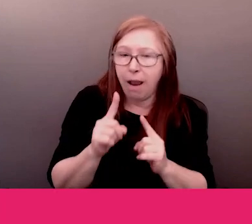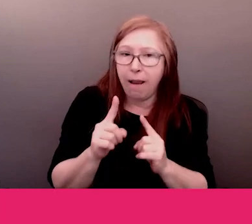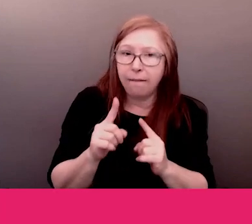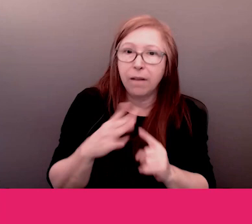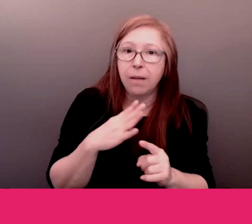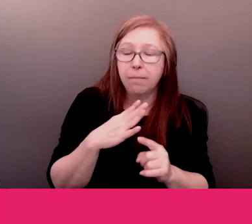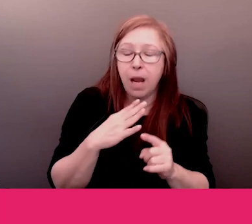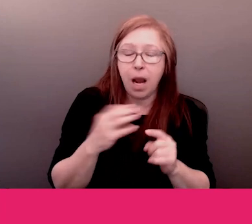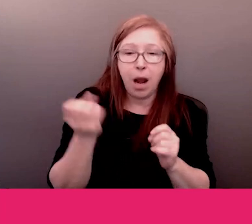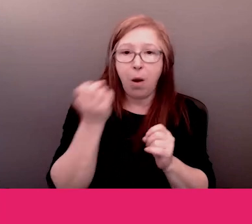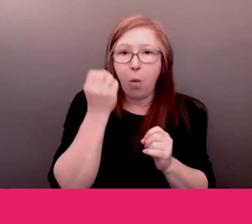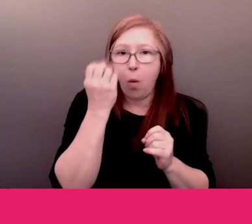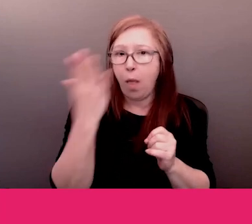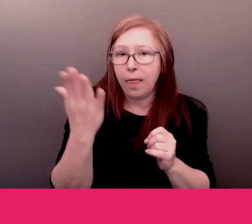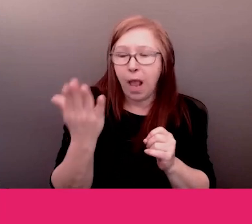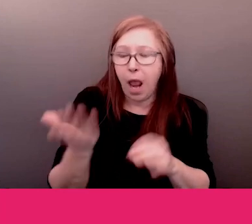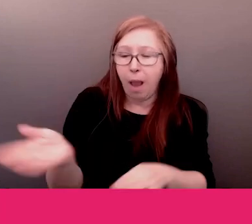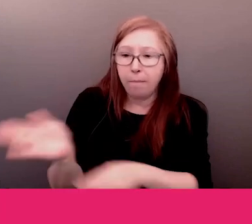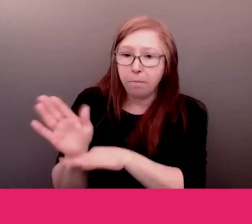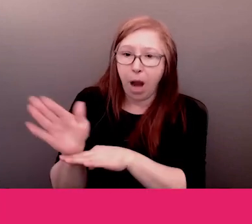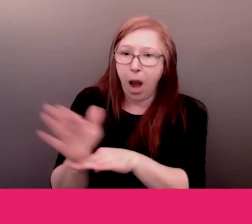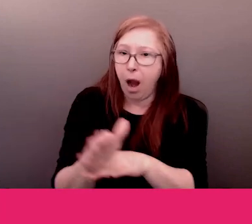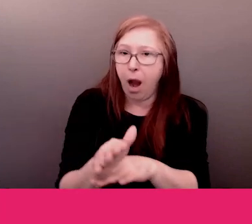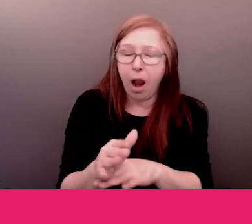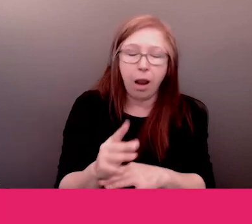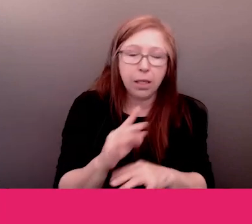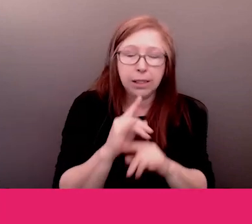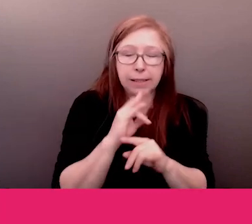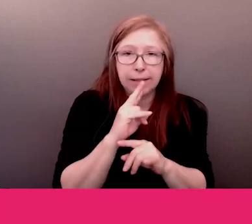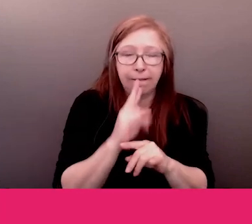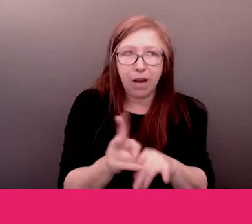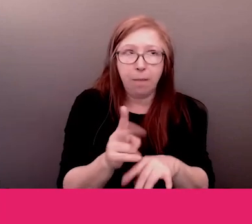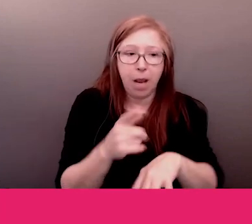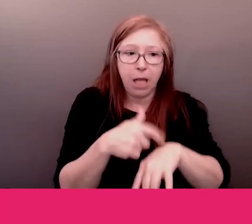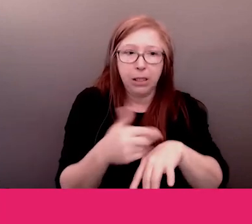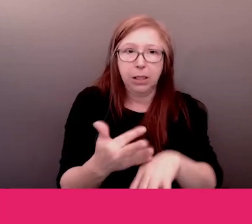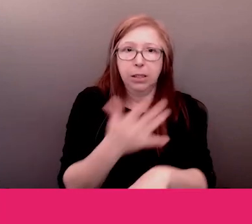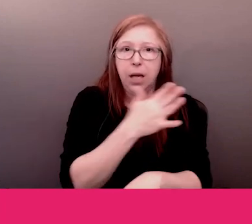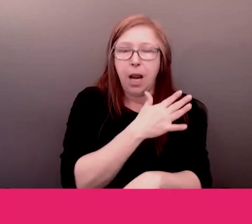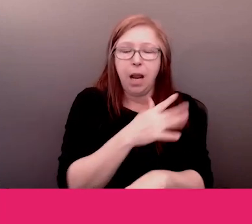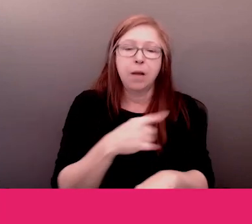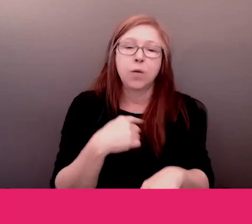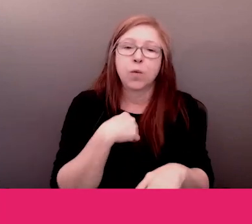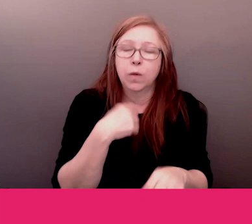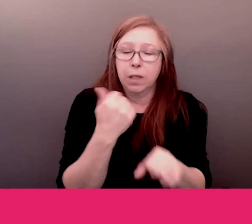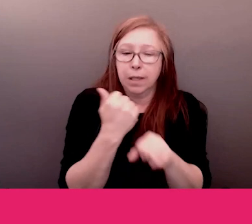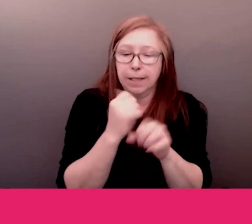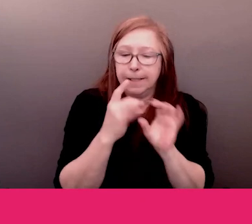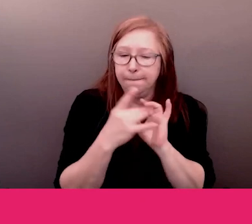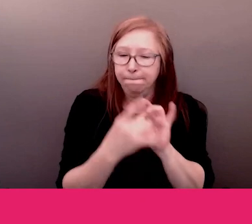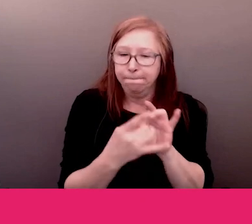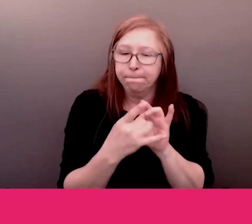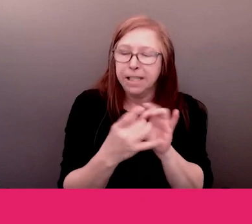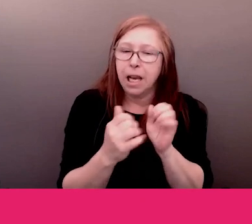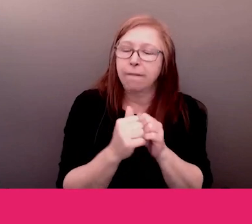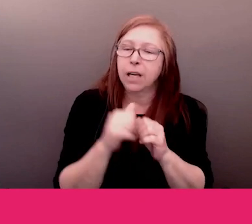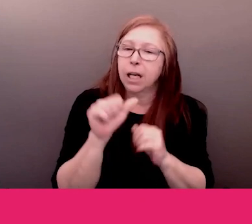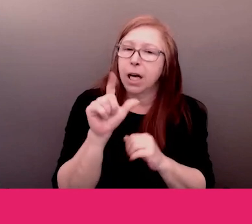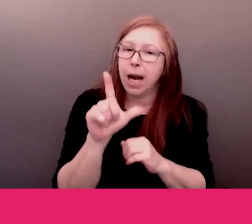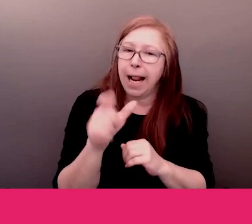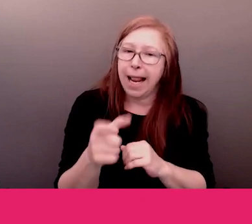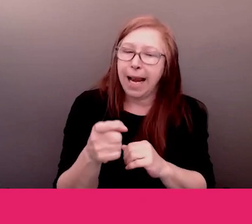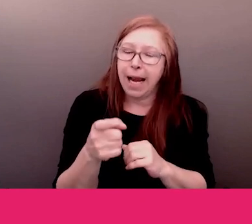vous voulez en apprendre plus vous pouvez bien sûr me dire je pense que je vais clôturer en fait avec une dernière